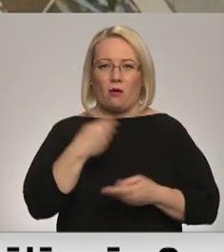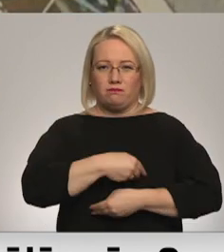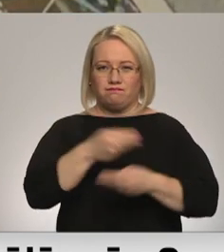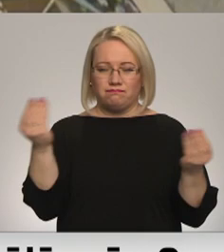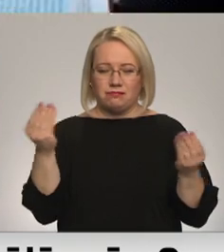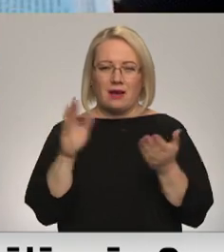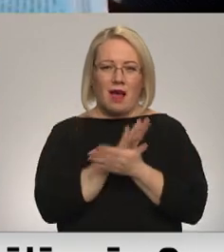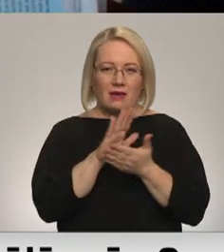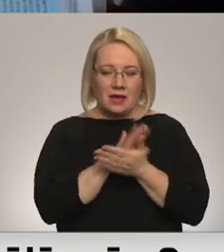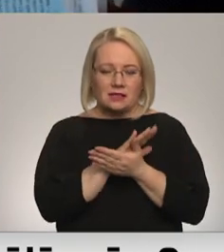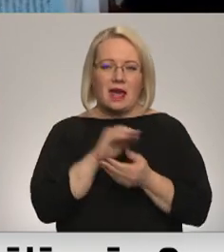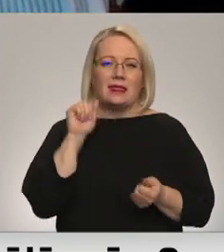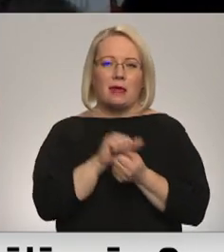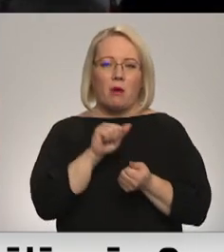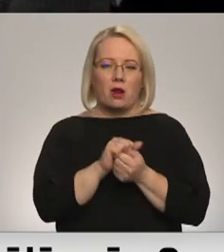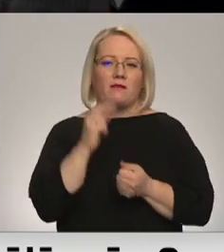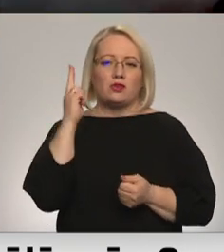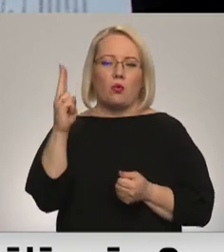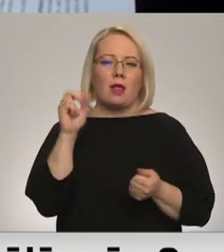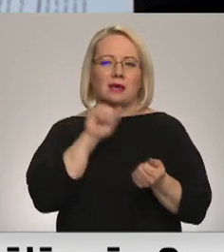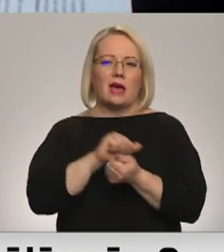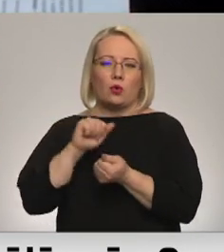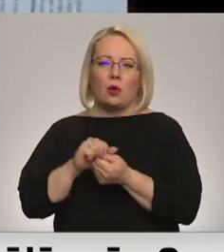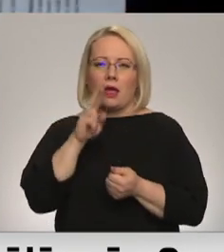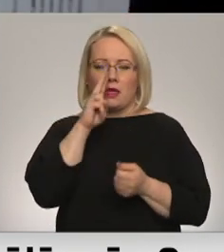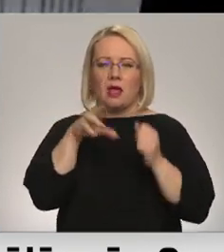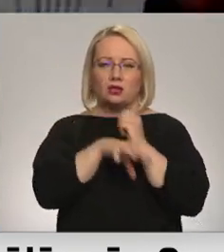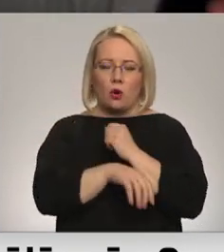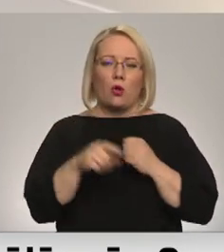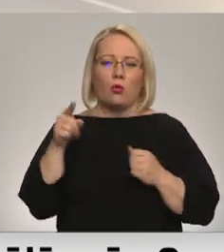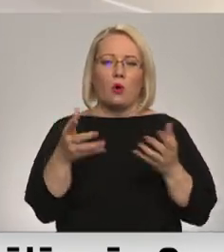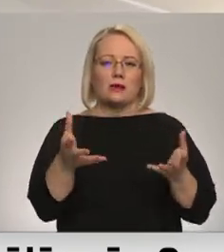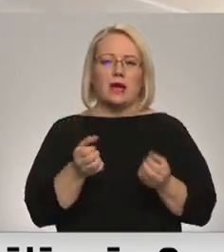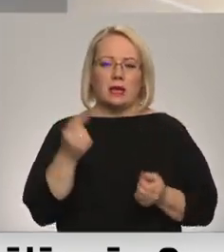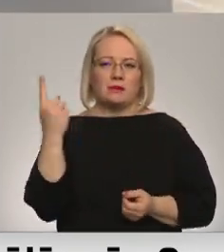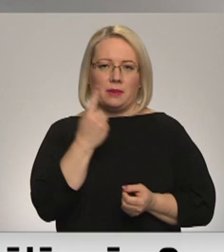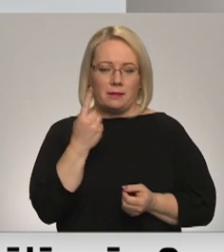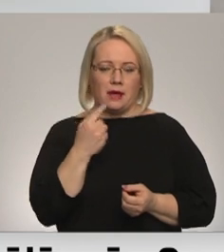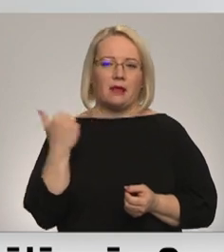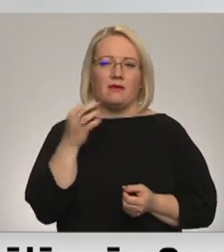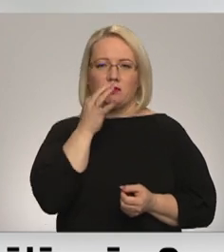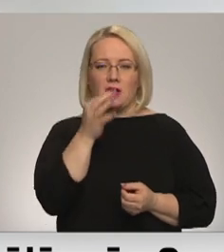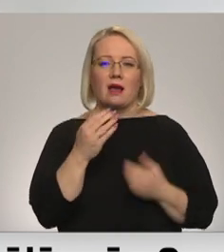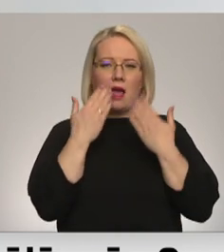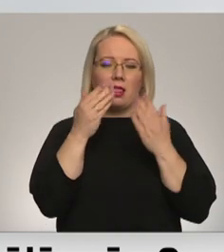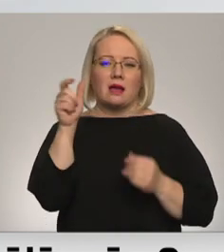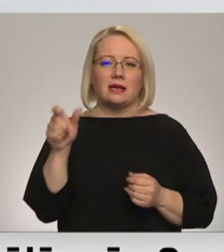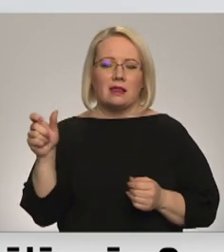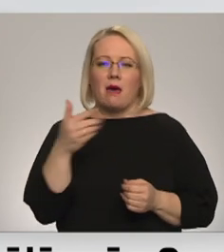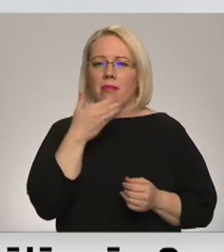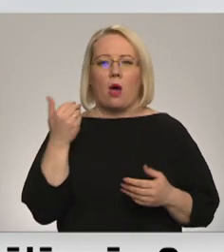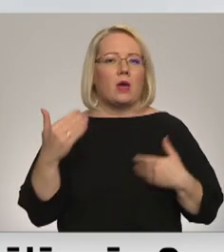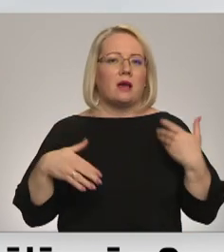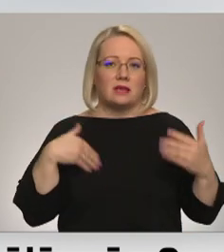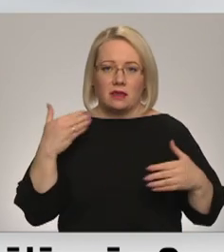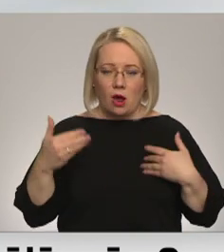tipografijas olis sadrukāt nedēļas nogalē, un tie pie lasītājiem nonāks pirmdien. Lasītājiem nav jāsatraucās, viņi saņems to